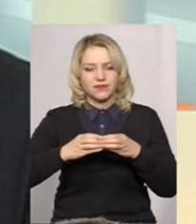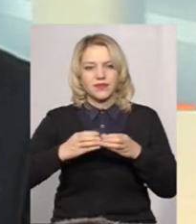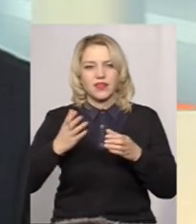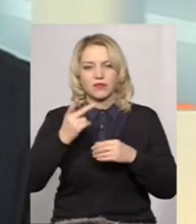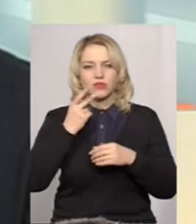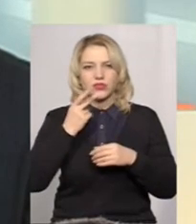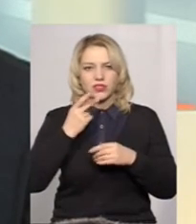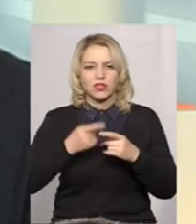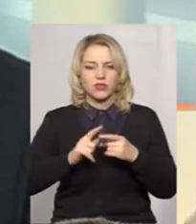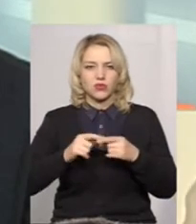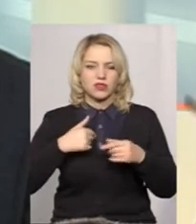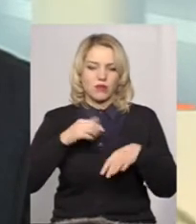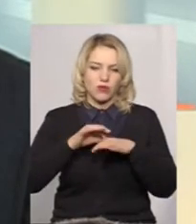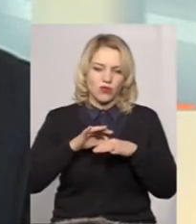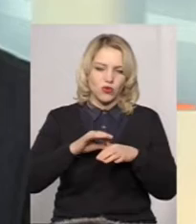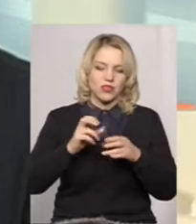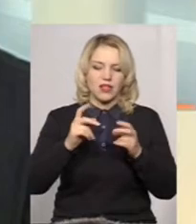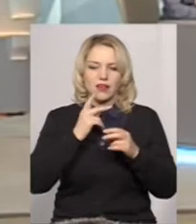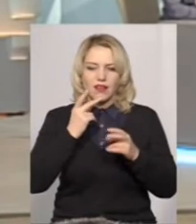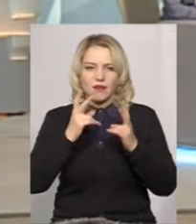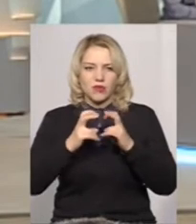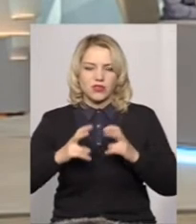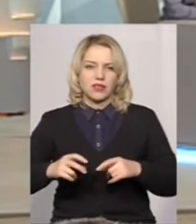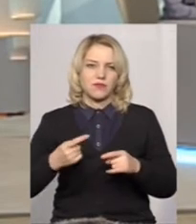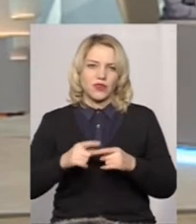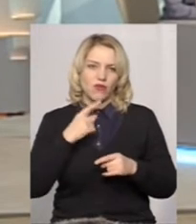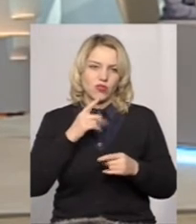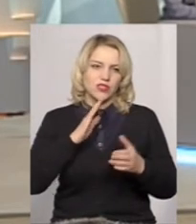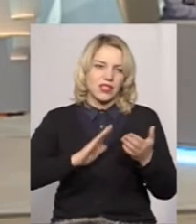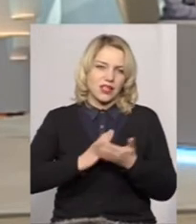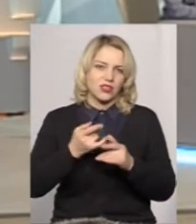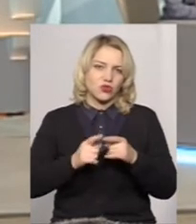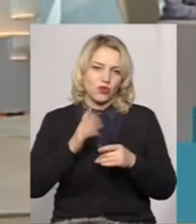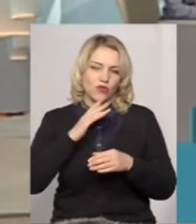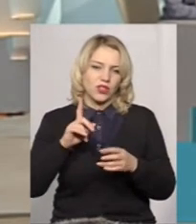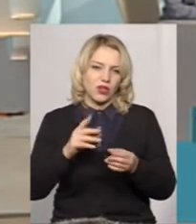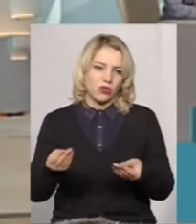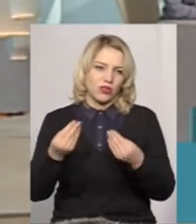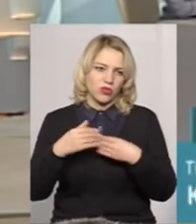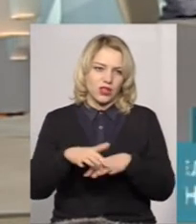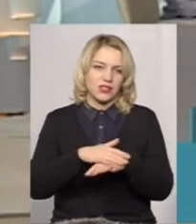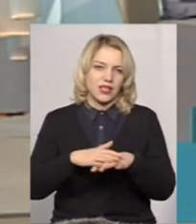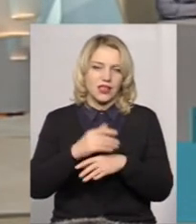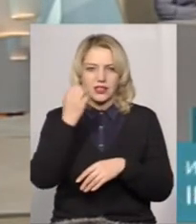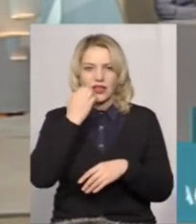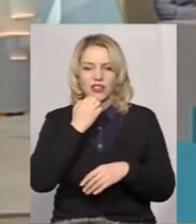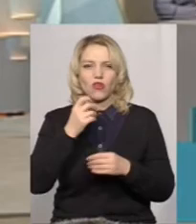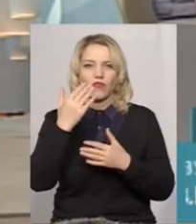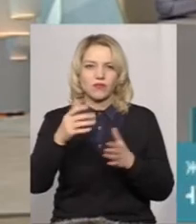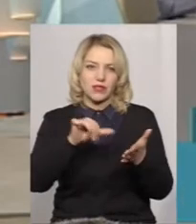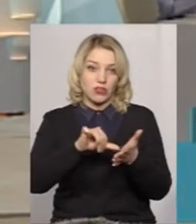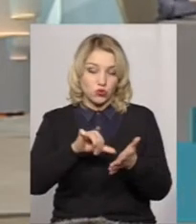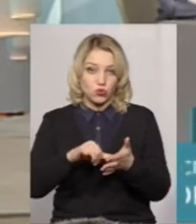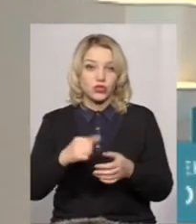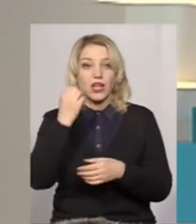яка постійно проводить в нас і аналізи, так, тобто, турбується за якість тої води, яку дають населення. Добре, я вам дякую за